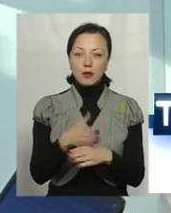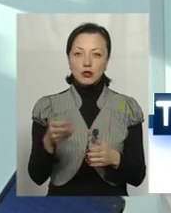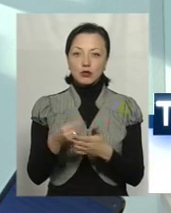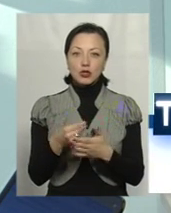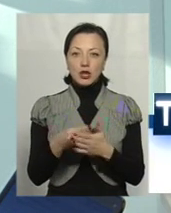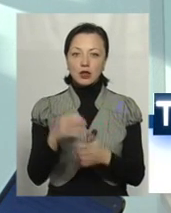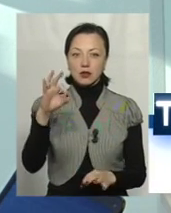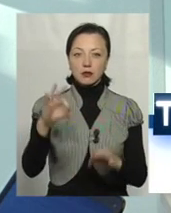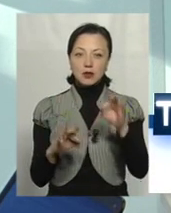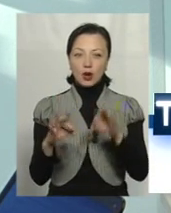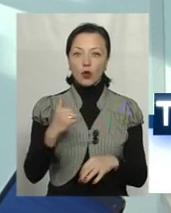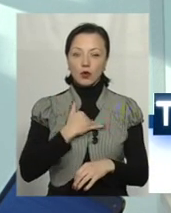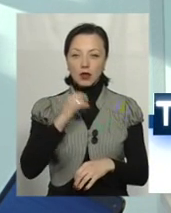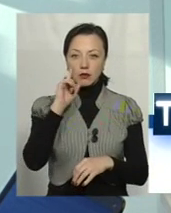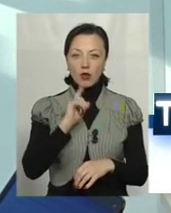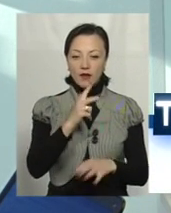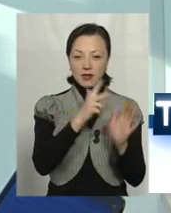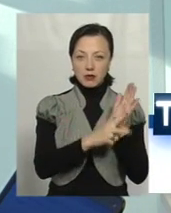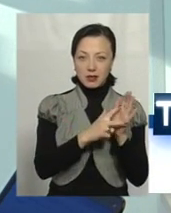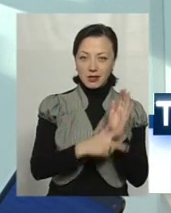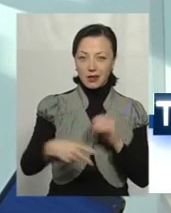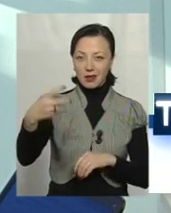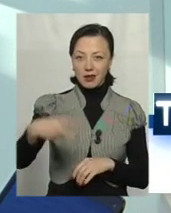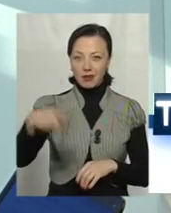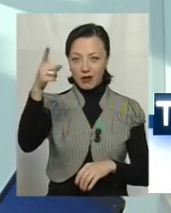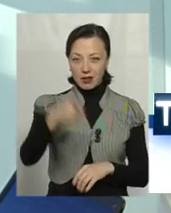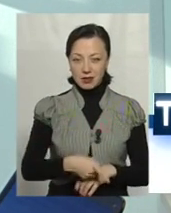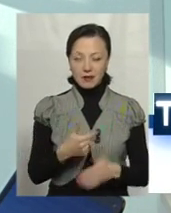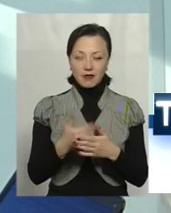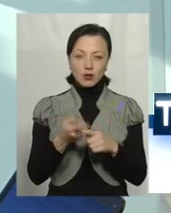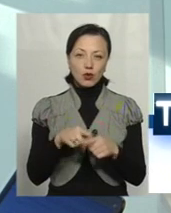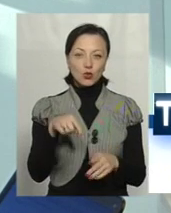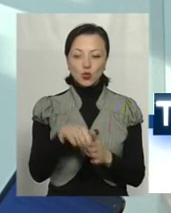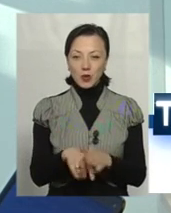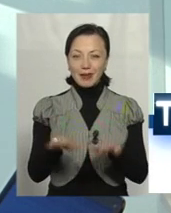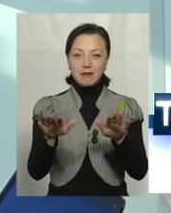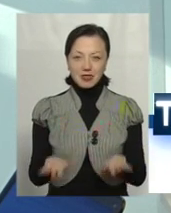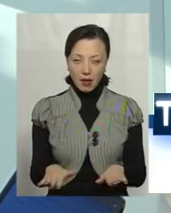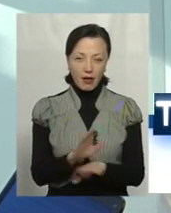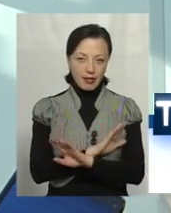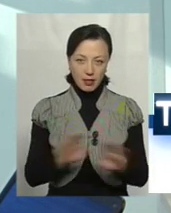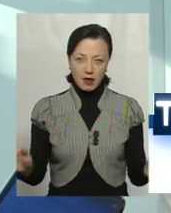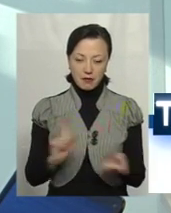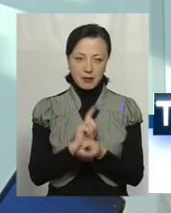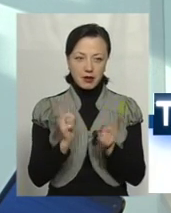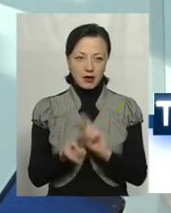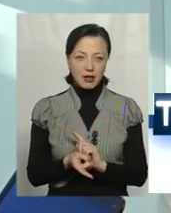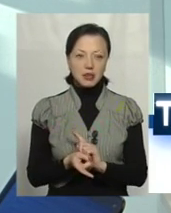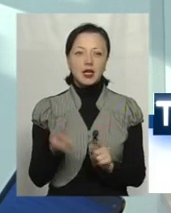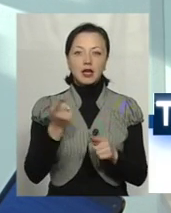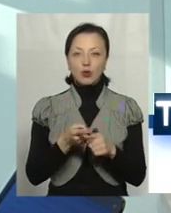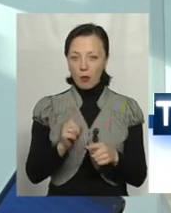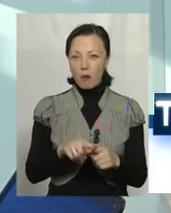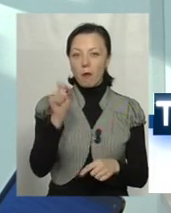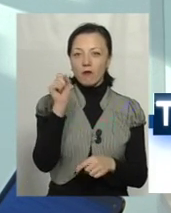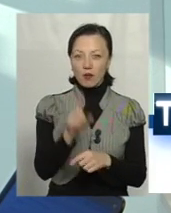співвідношенні, яке в нас поки буде 80 на 20, від цього суть на місцях не міняється. Тому повноваження